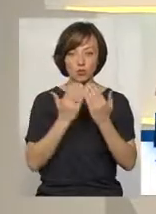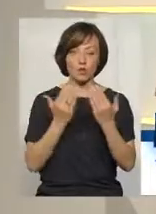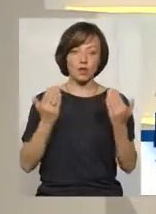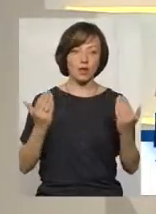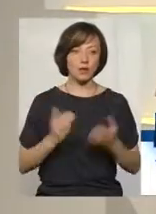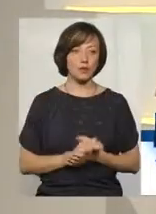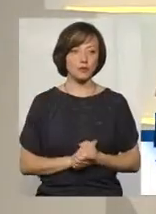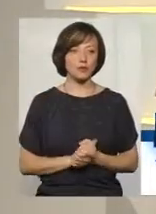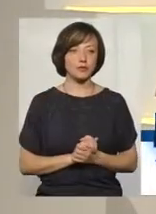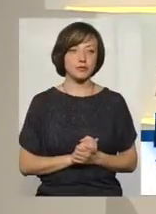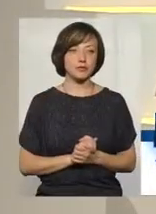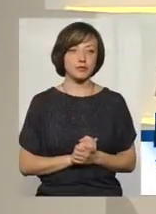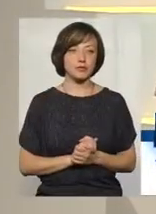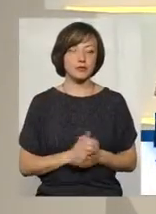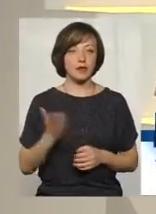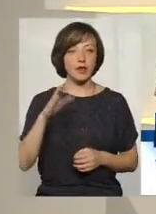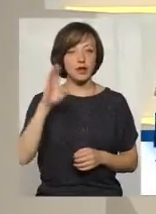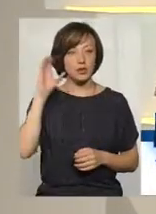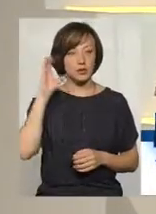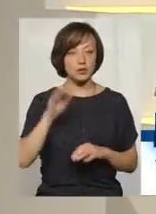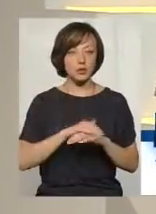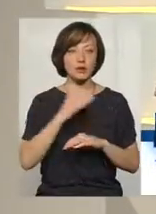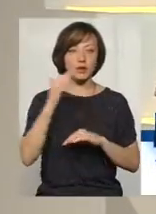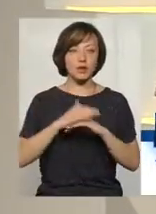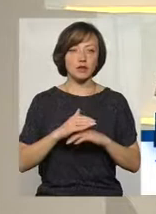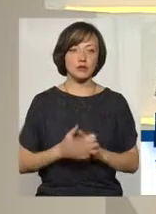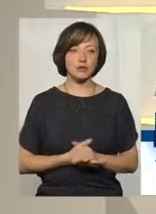послухаємо. Добрий вечір.